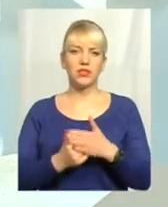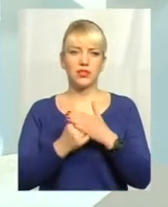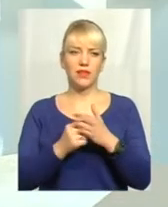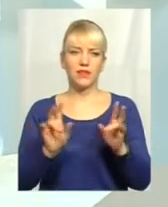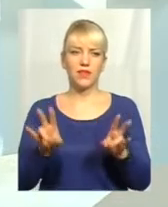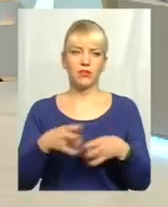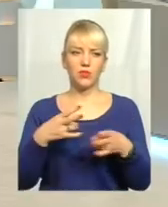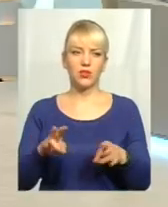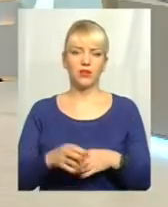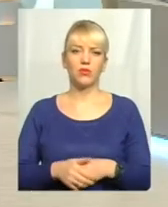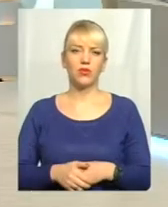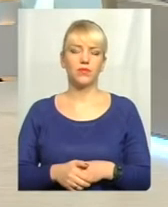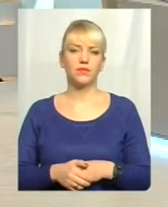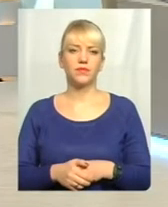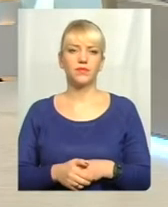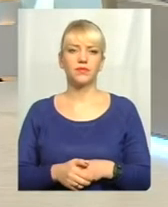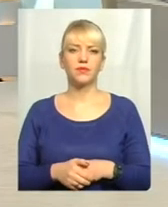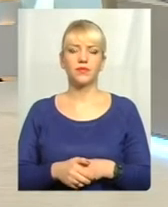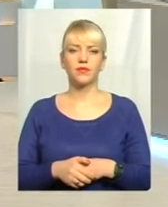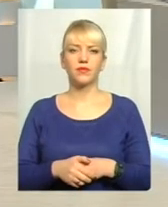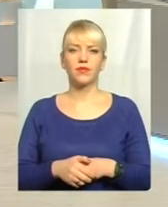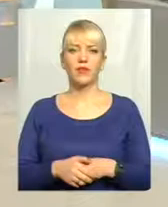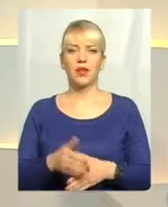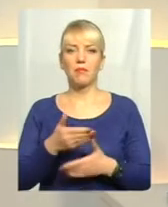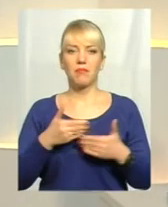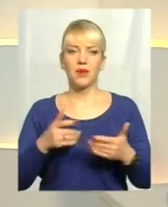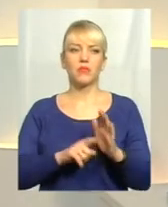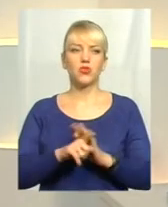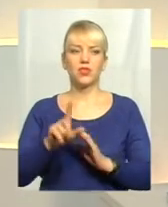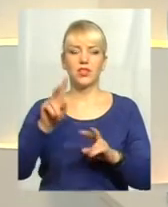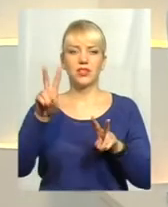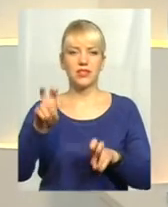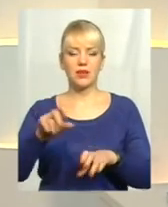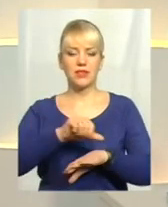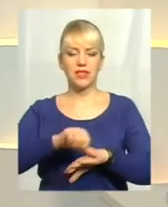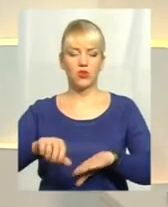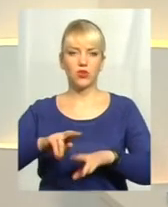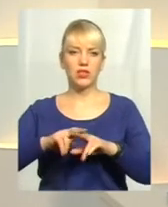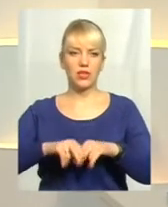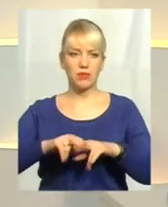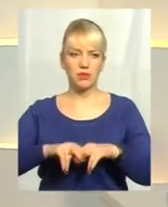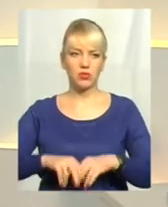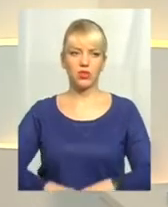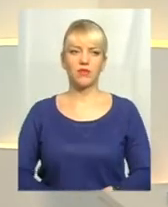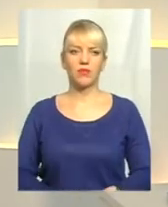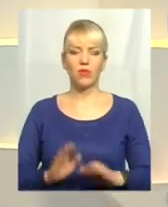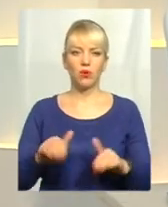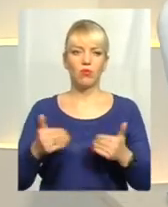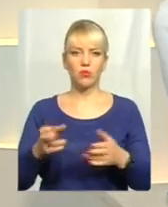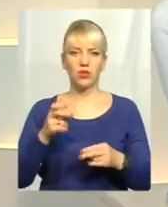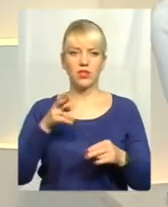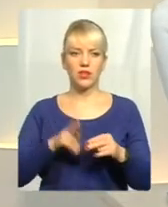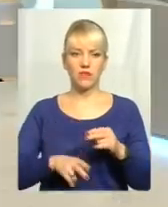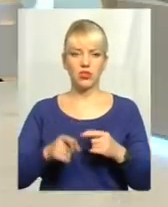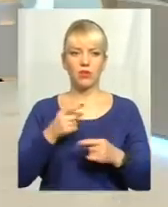не потрібно поспішати. Ми починали із теми, все ж таки, закордонних паспортів. Пропоную на завершення